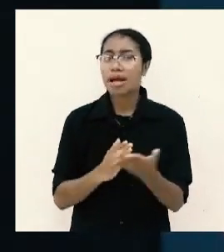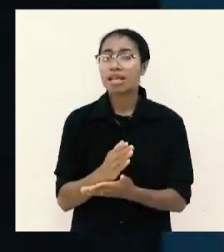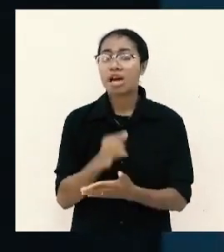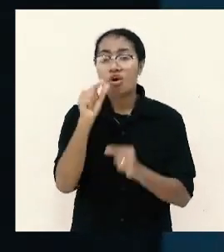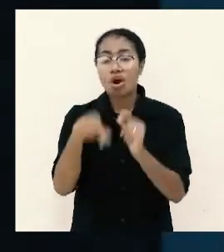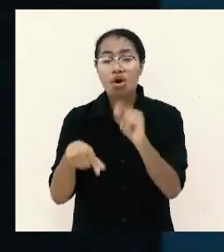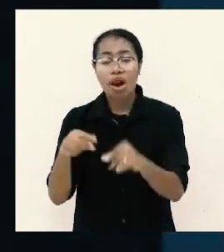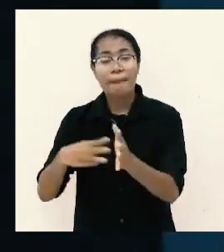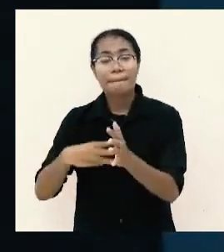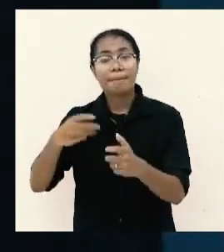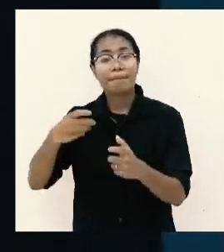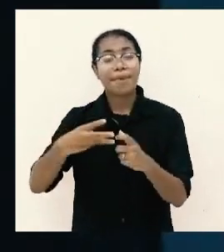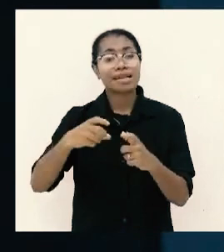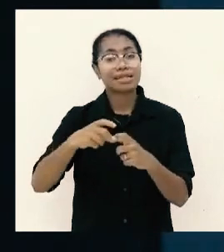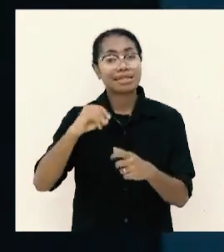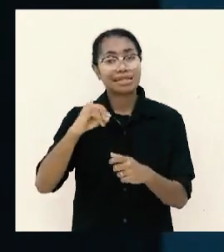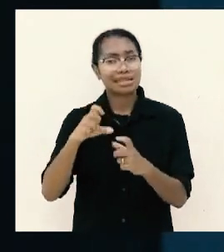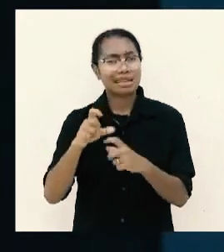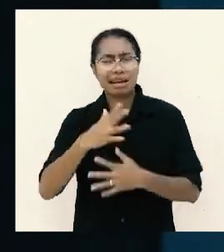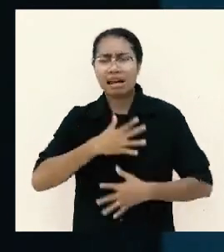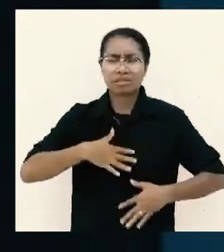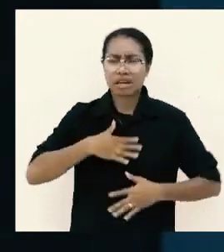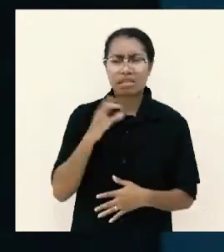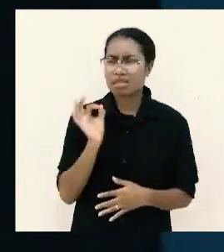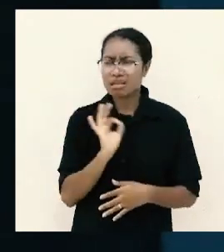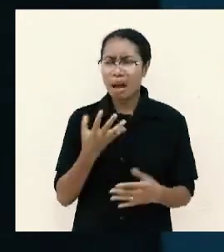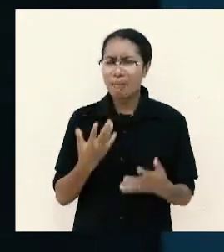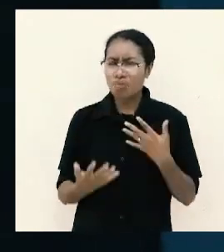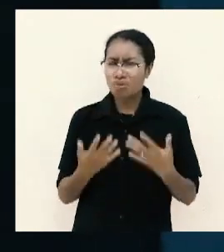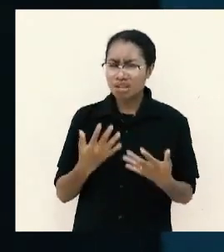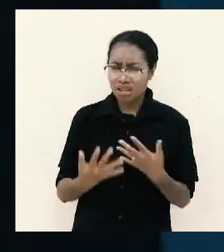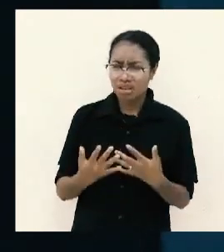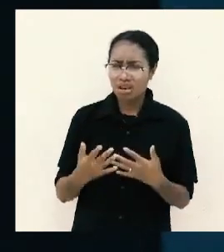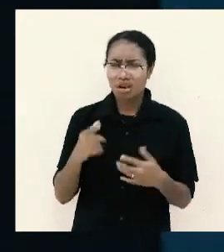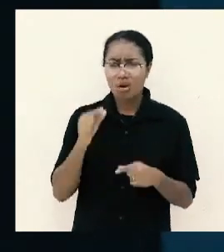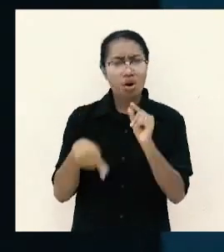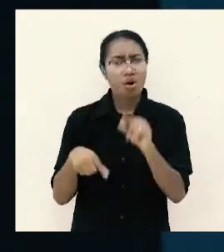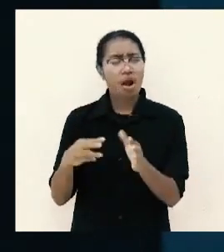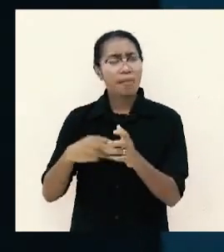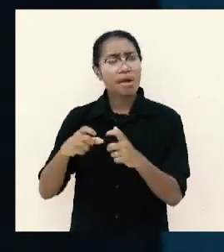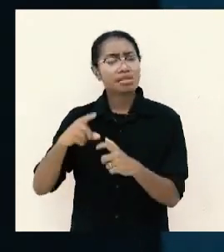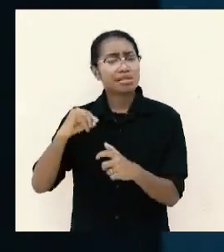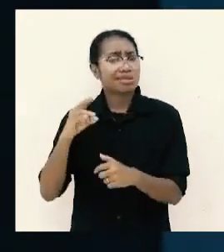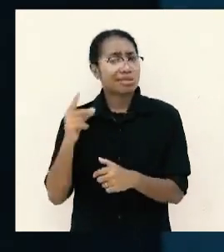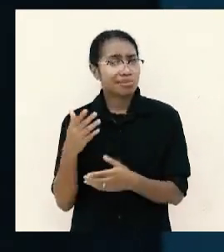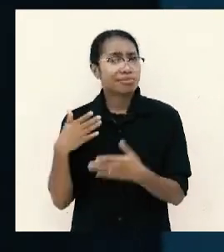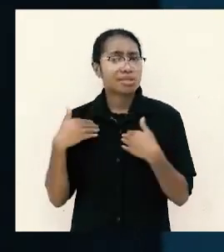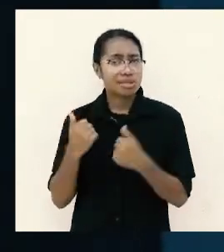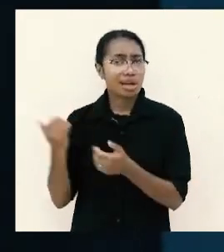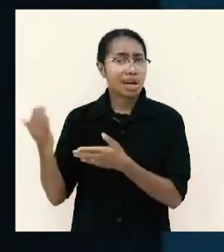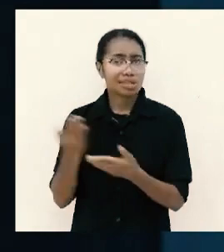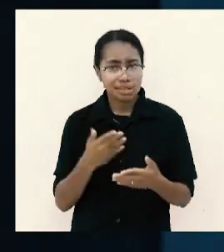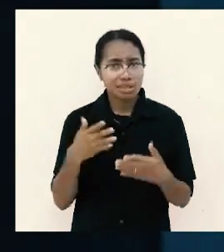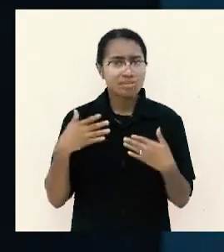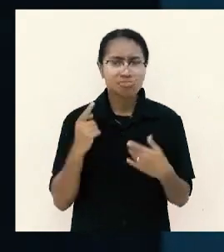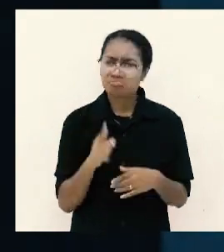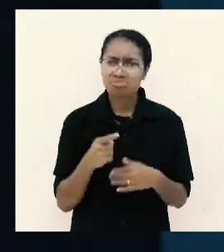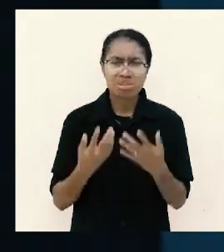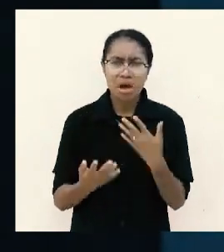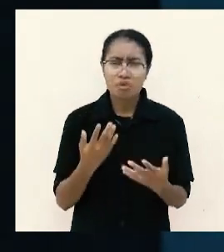Mesir rasanya mustahil orang Mesir bisa kasih tapi yang terjadi adalah